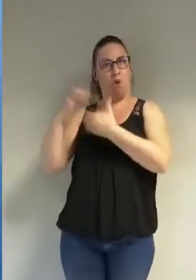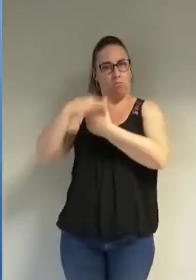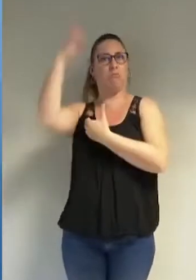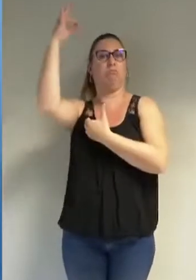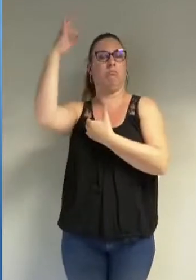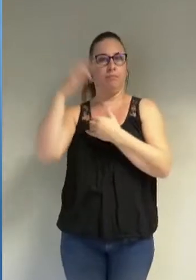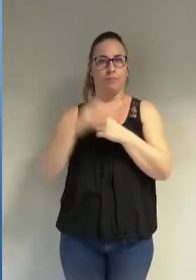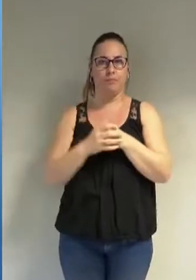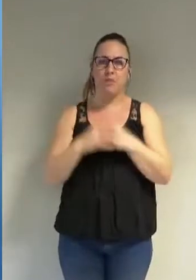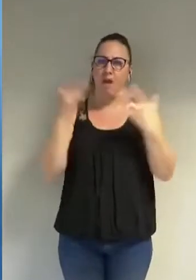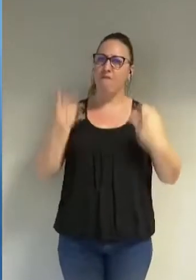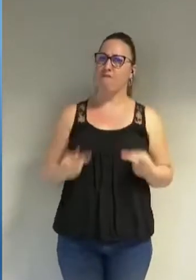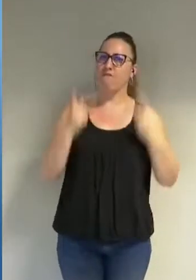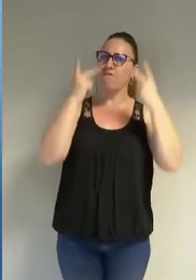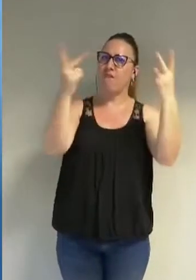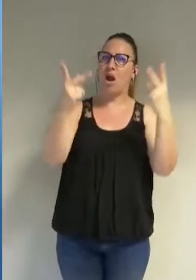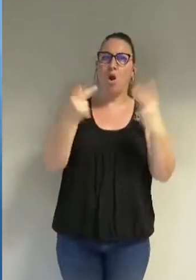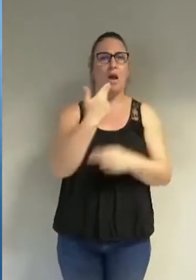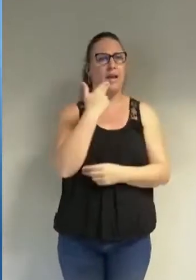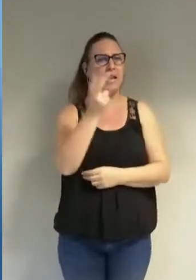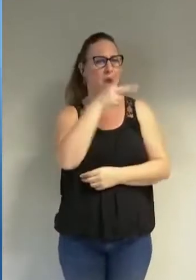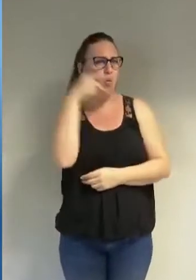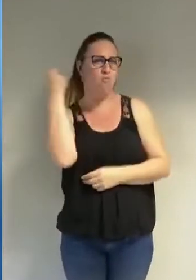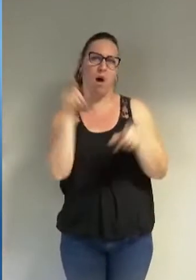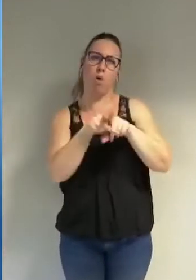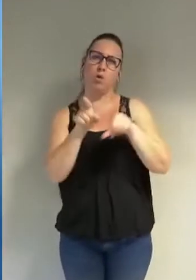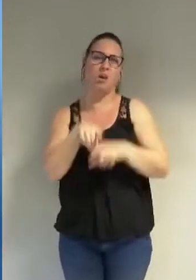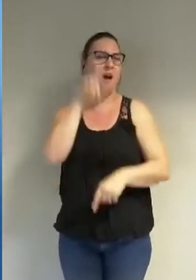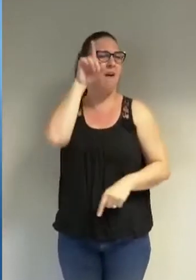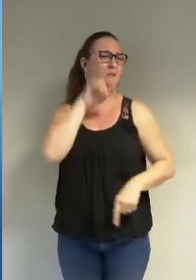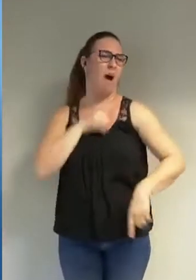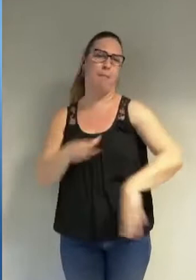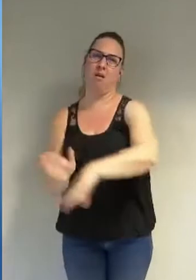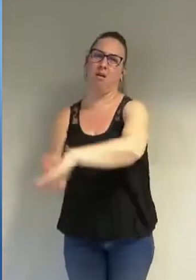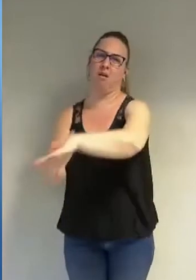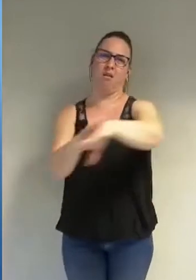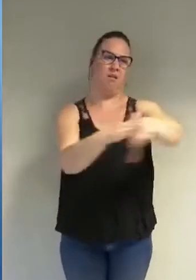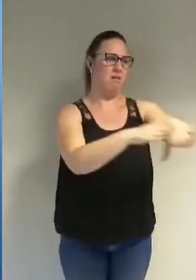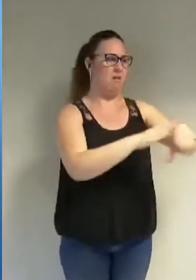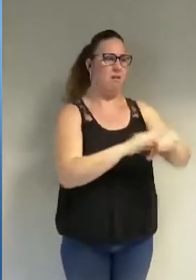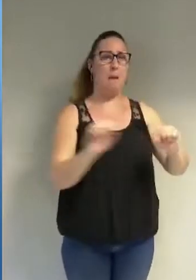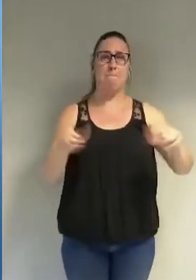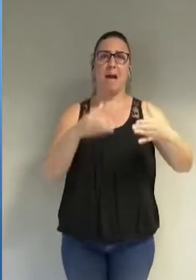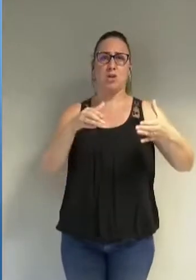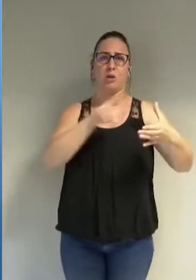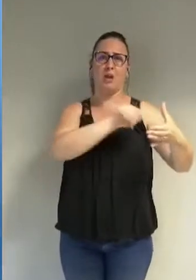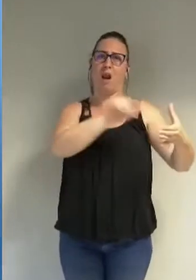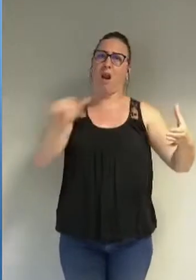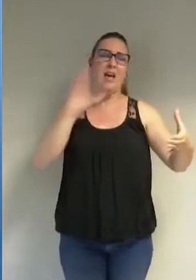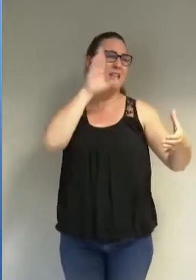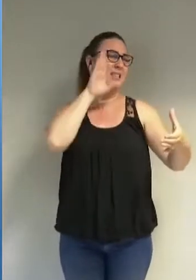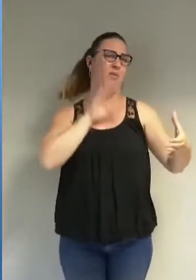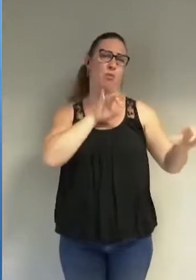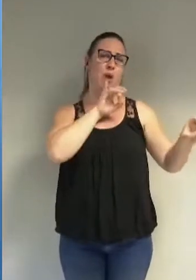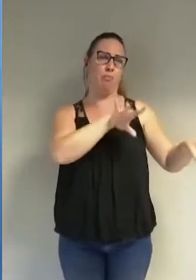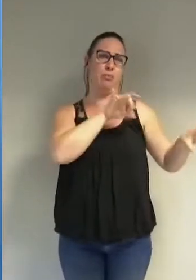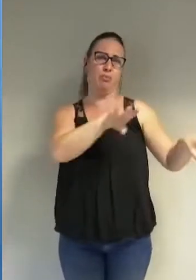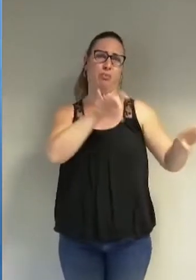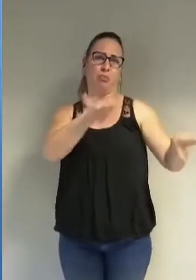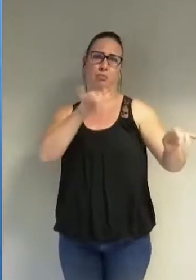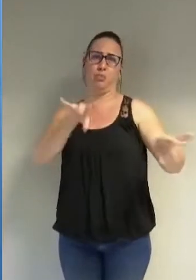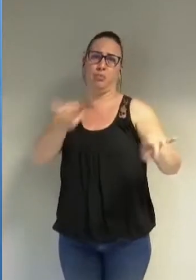les valeurs et les qualités humaines j'appelle toutes les femmes qui composent la majorité à rejeter cette délibération